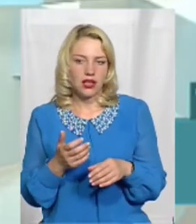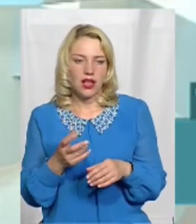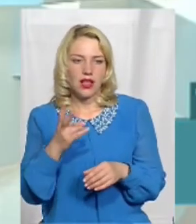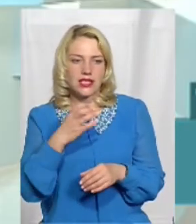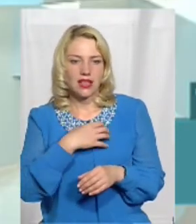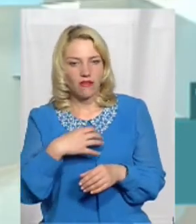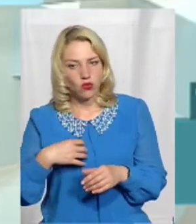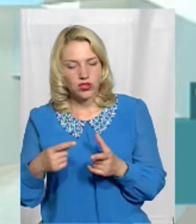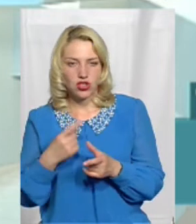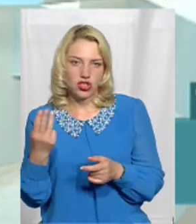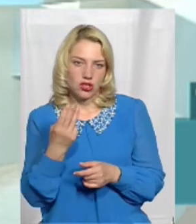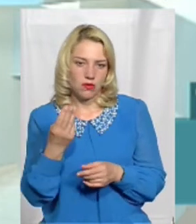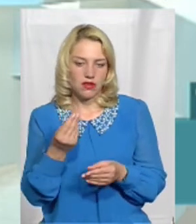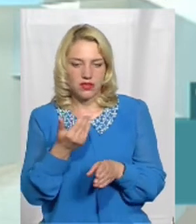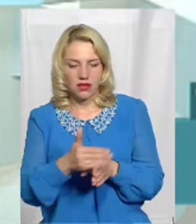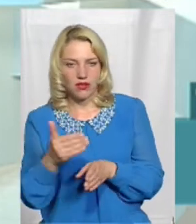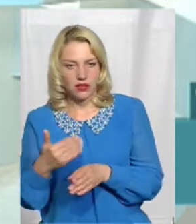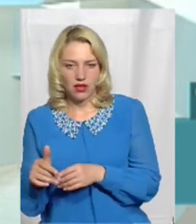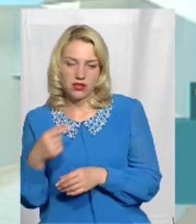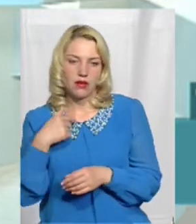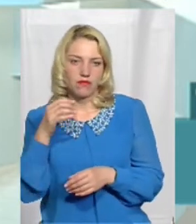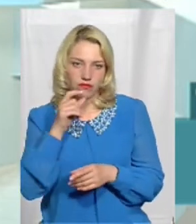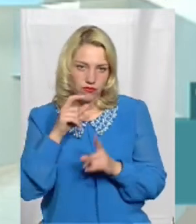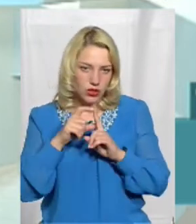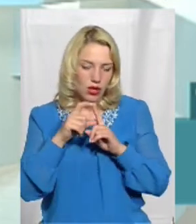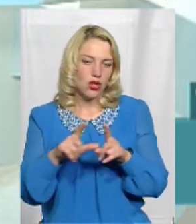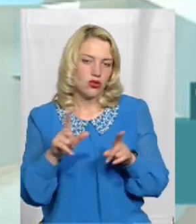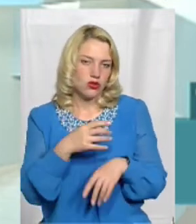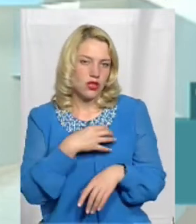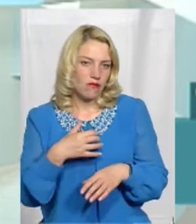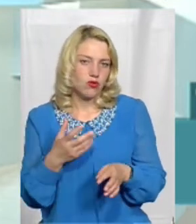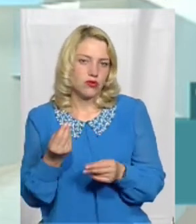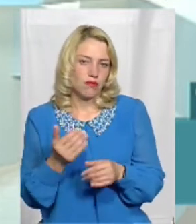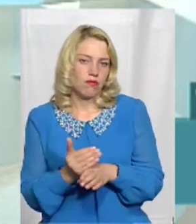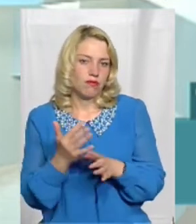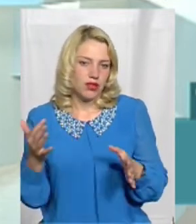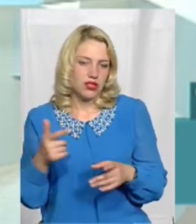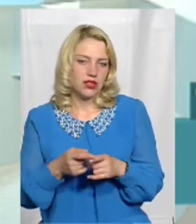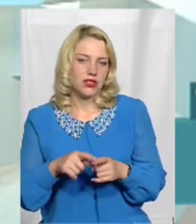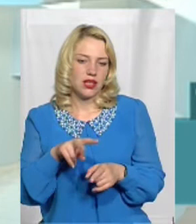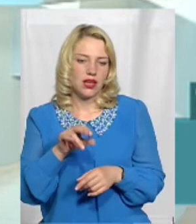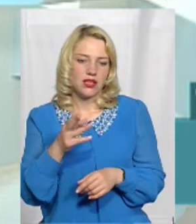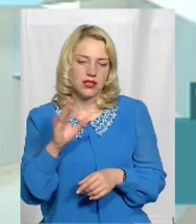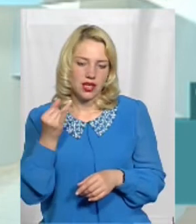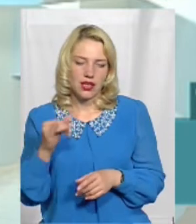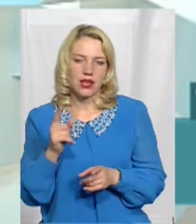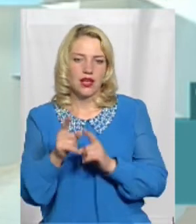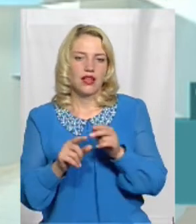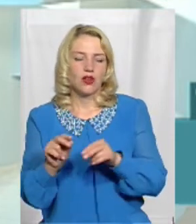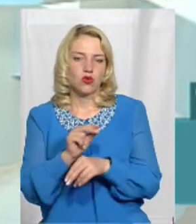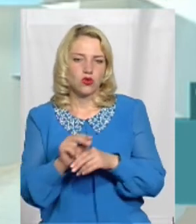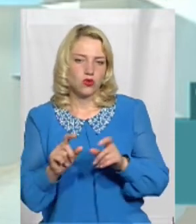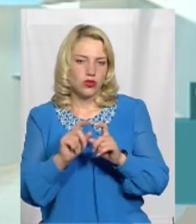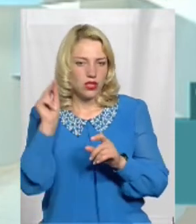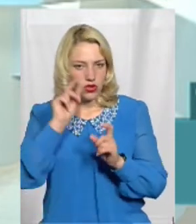на Славуцький все таки район І на Славуцький обласний ліцеї, і на реконструкції шкіл в